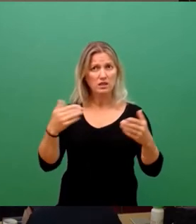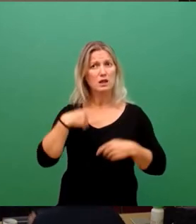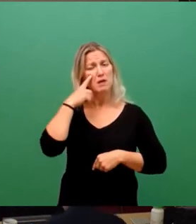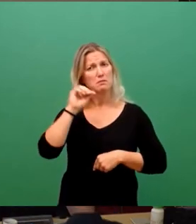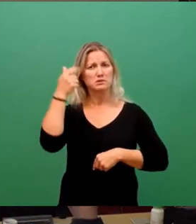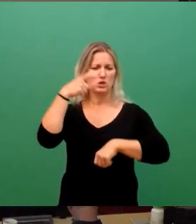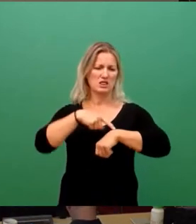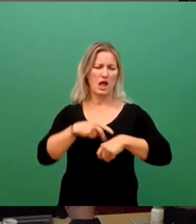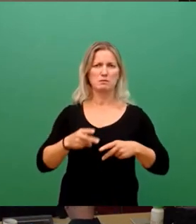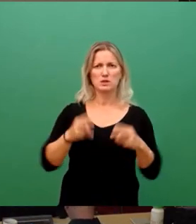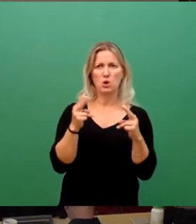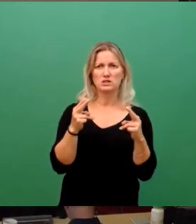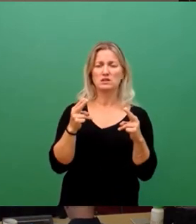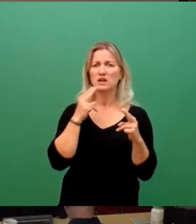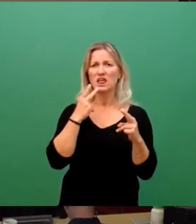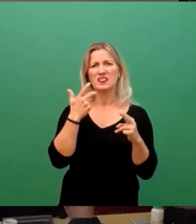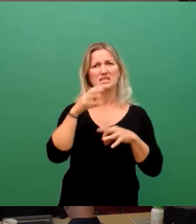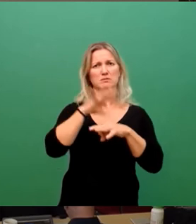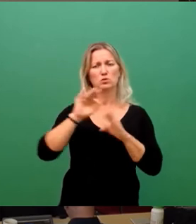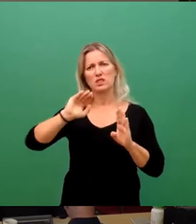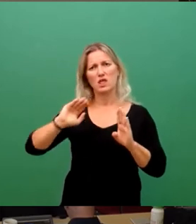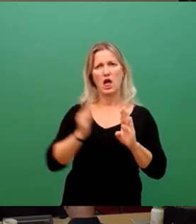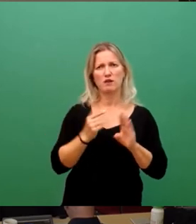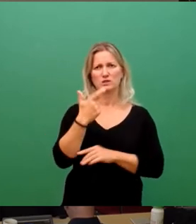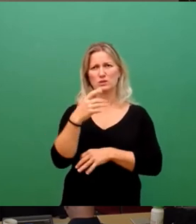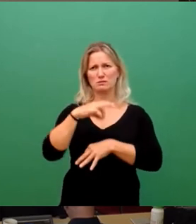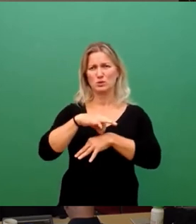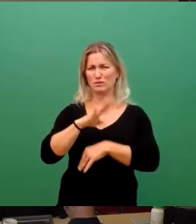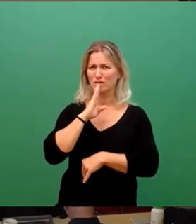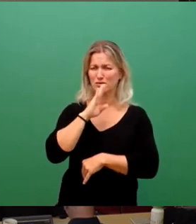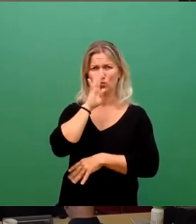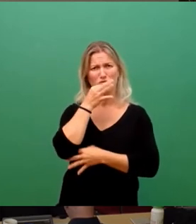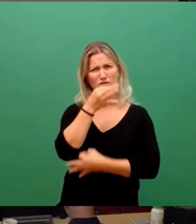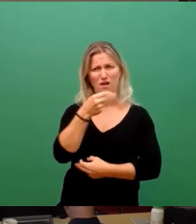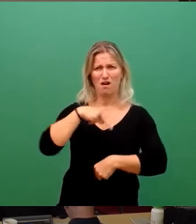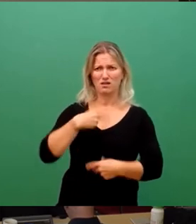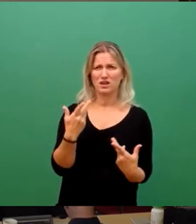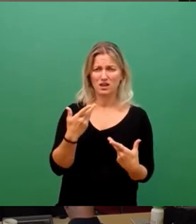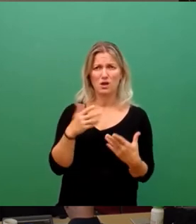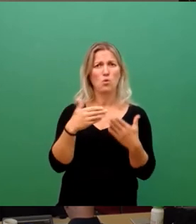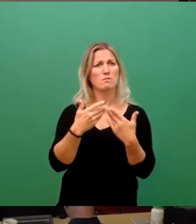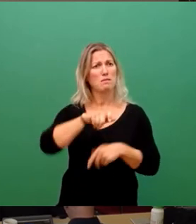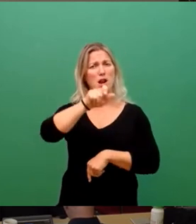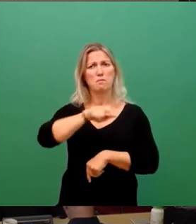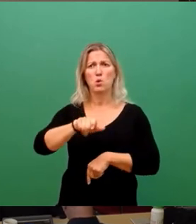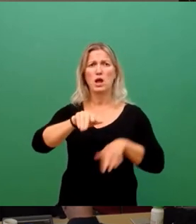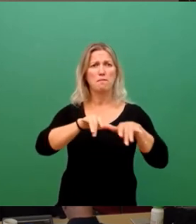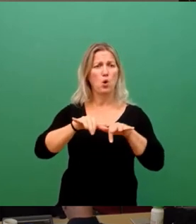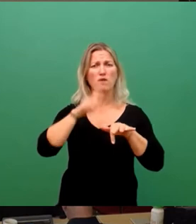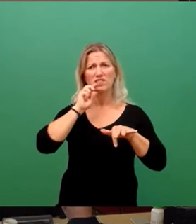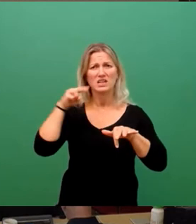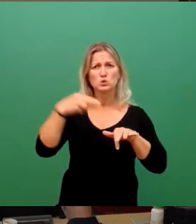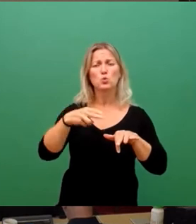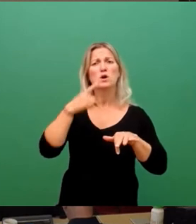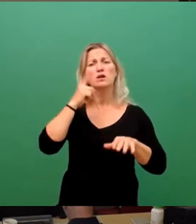30 Minuten auf 20 Minuten. Und wann und wie ist geplant, die Bürgerbüros auch wieder für Laufkundschaft zu öffnen, sodass jeder